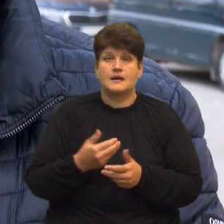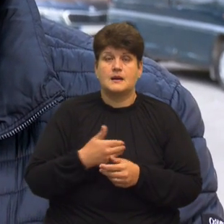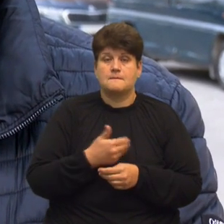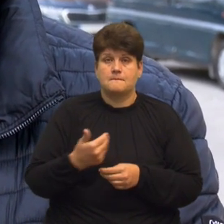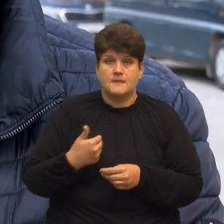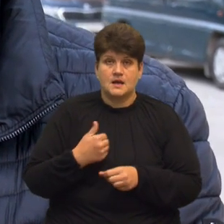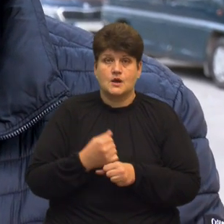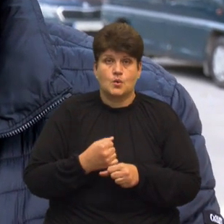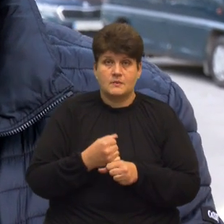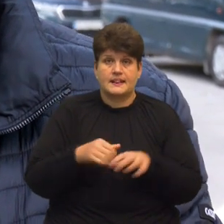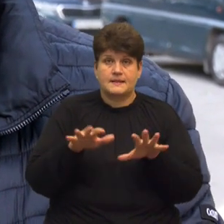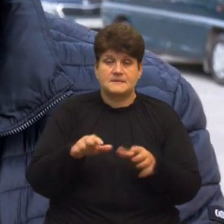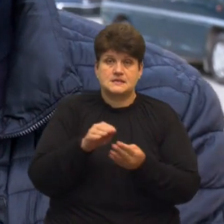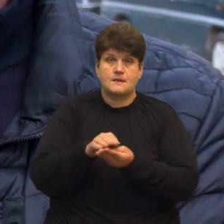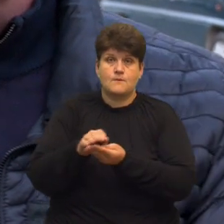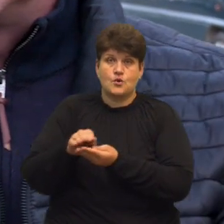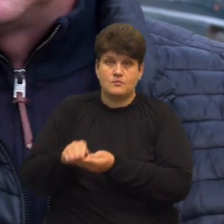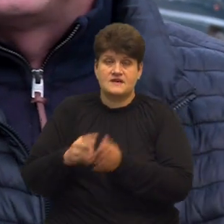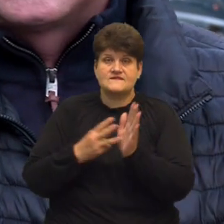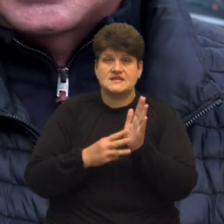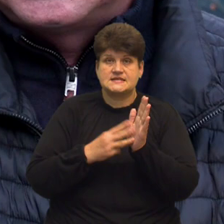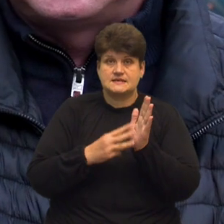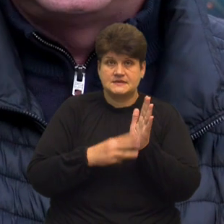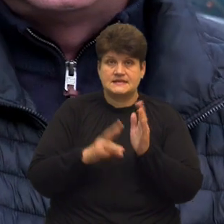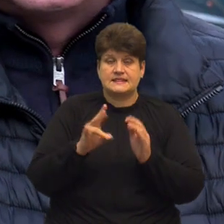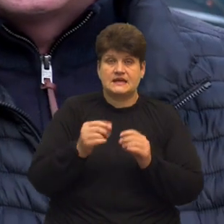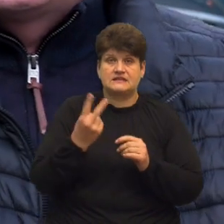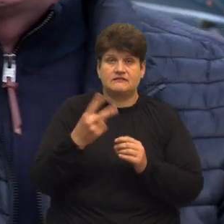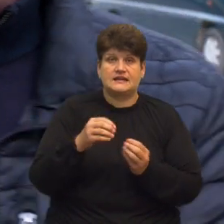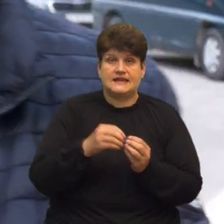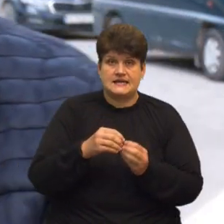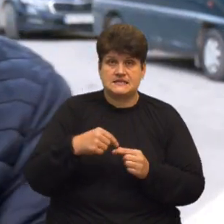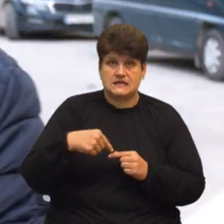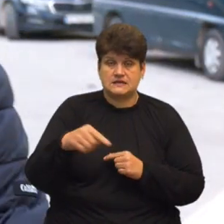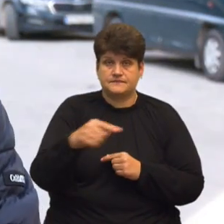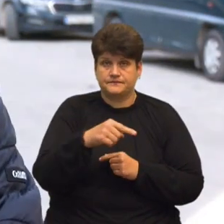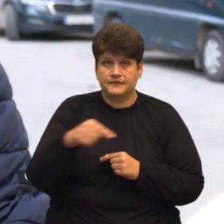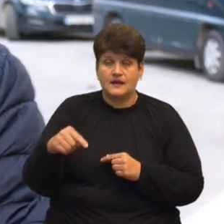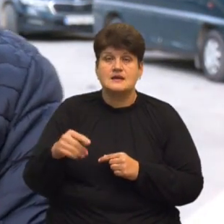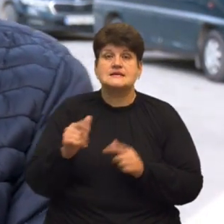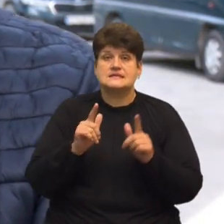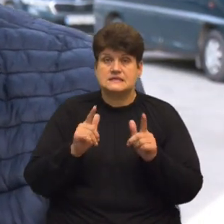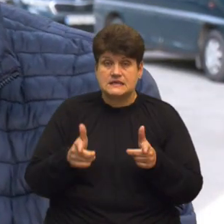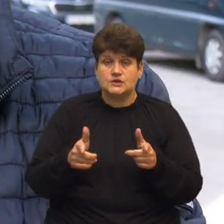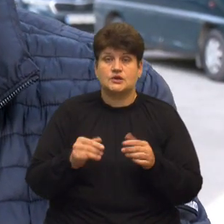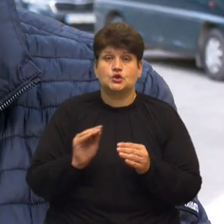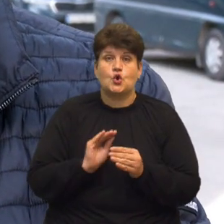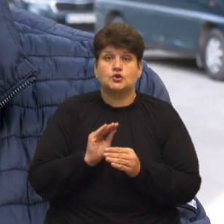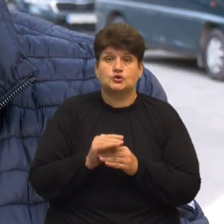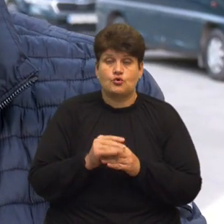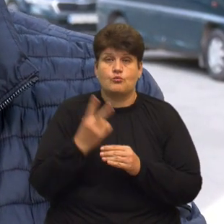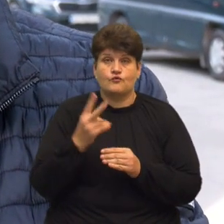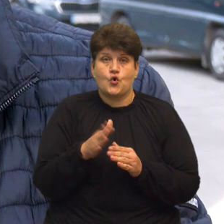місце поховання 80 на 2, 10 згідно і додатково по двох